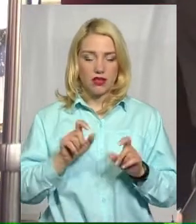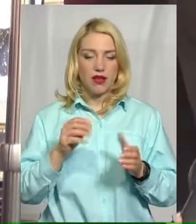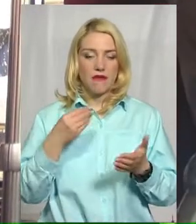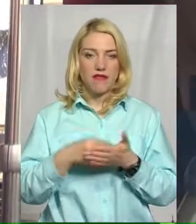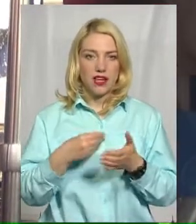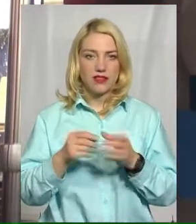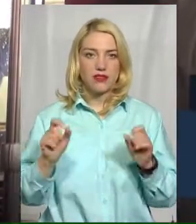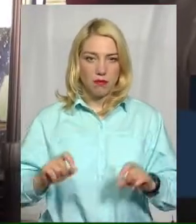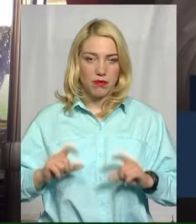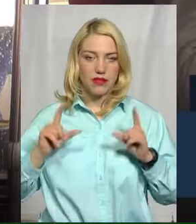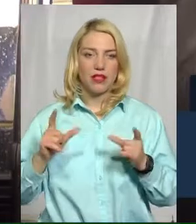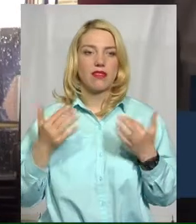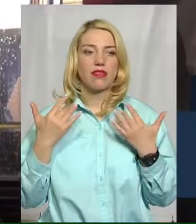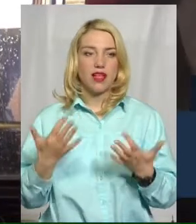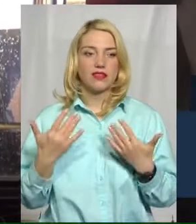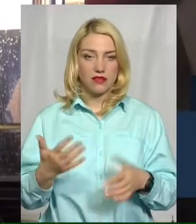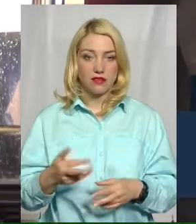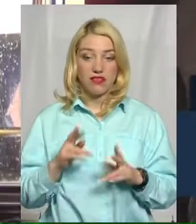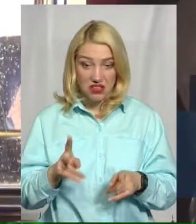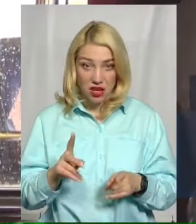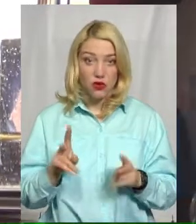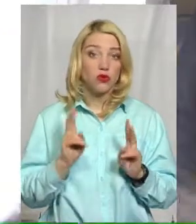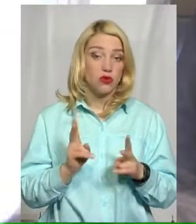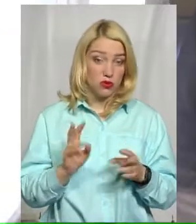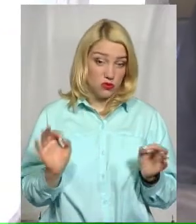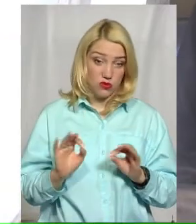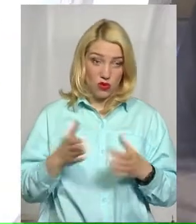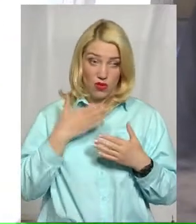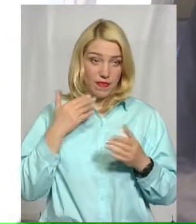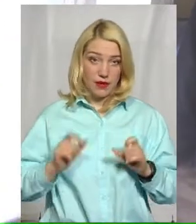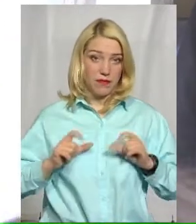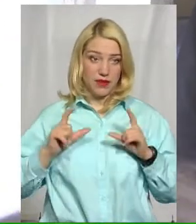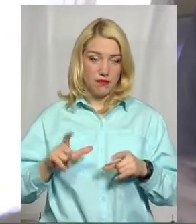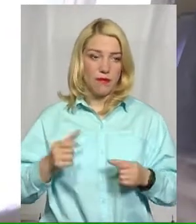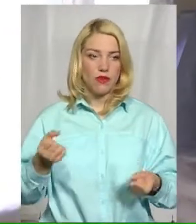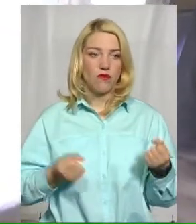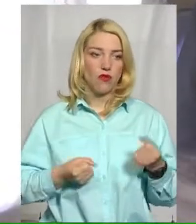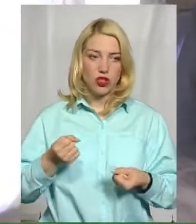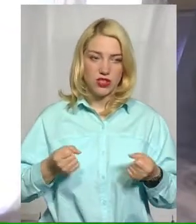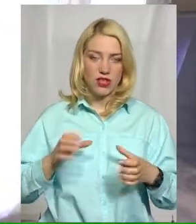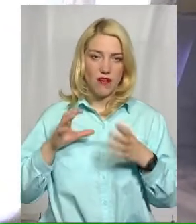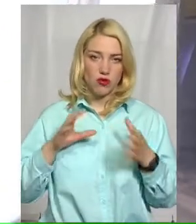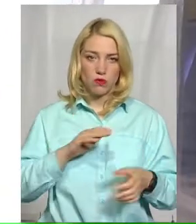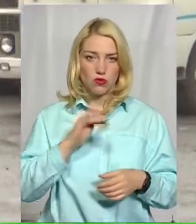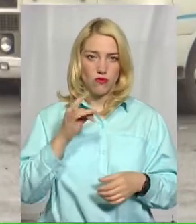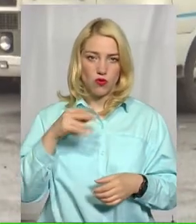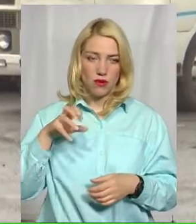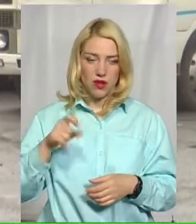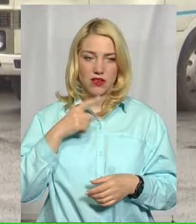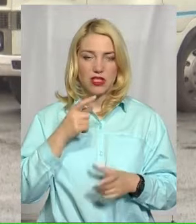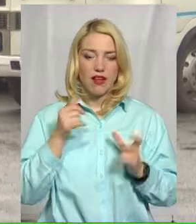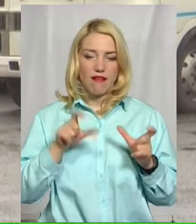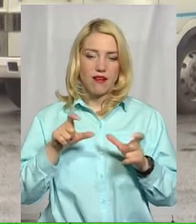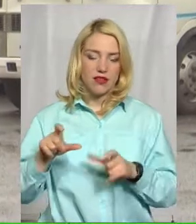Наскільки підняли? Діагності. Ніхто нічого не піднімав. Водій автобусу Василь Фурман каже, нині через карантинні обмеження